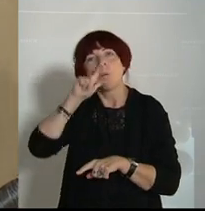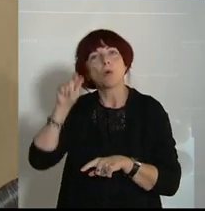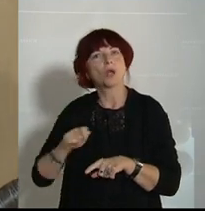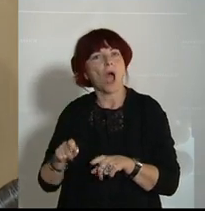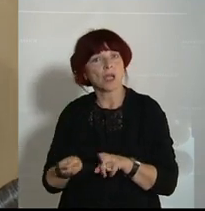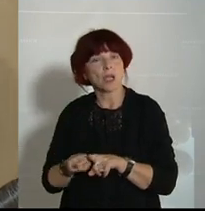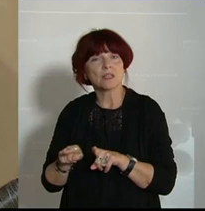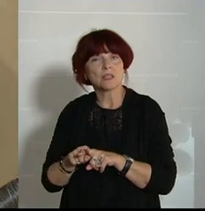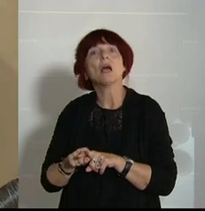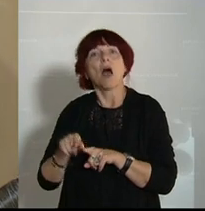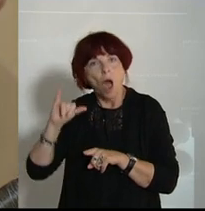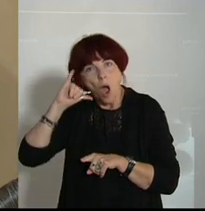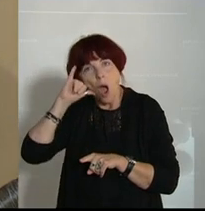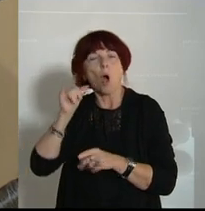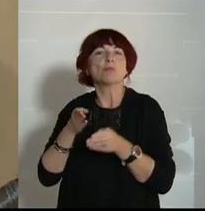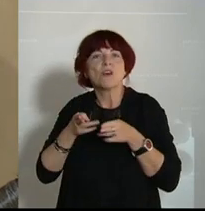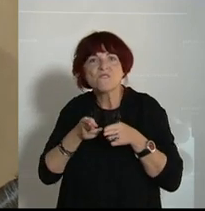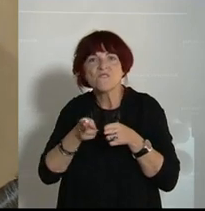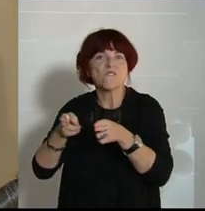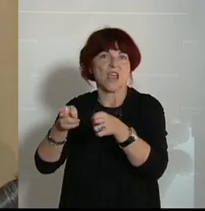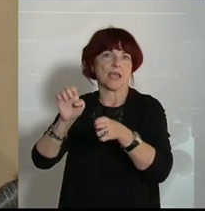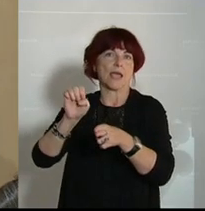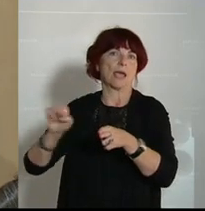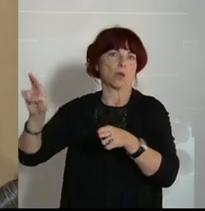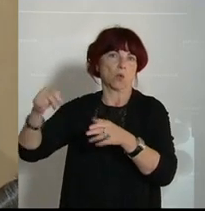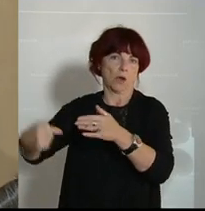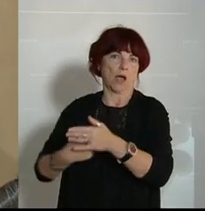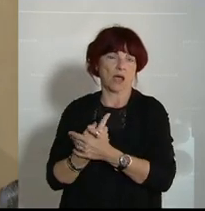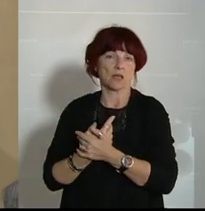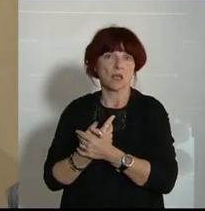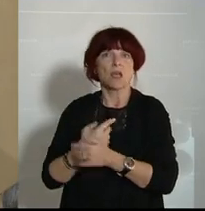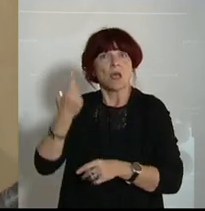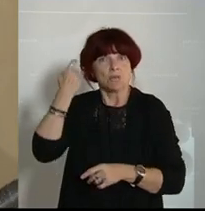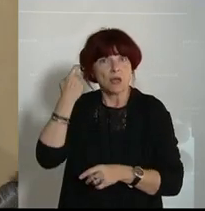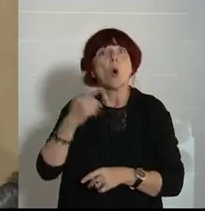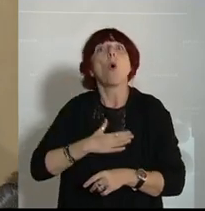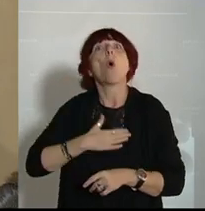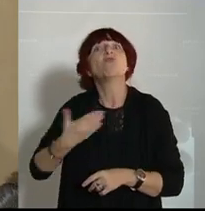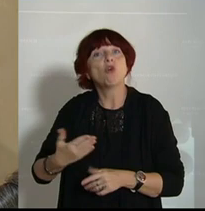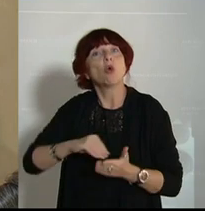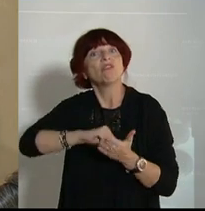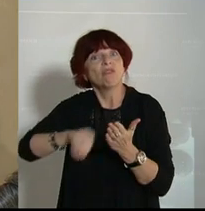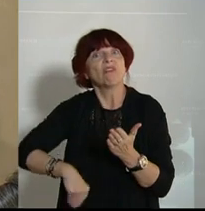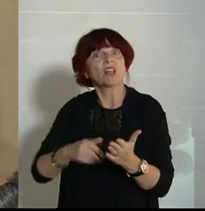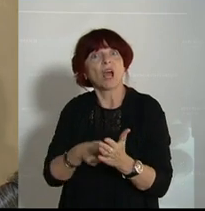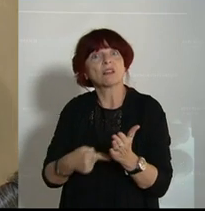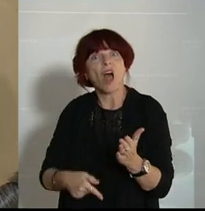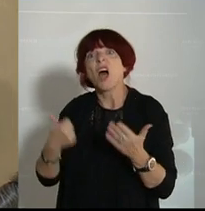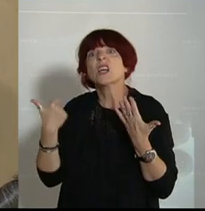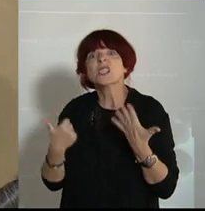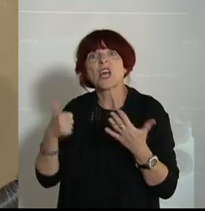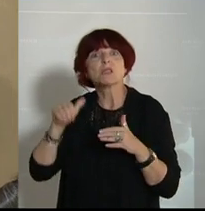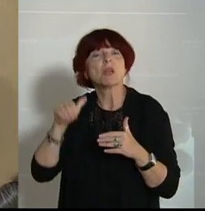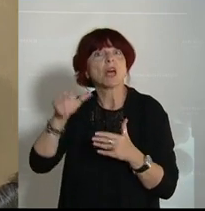in die Europäische Union. Und das trotz diesem klarreichen Flüchtlingspaktes. Meine Damen und Herren, die EU